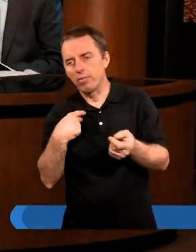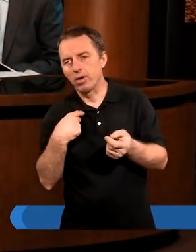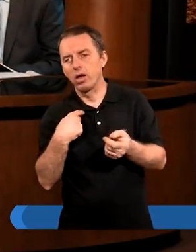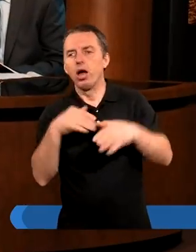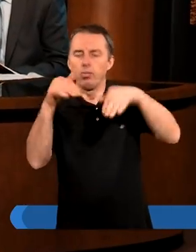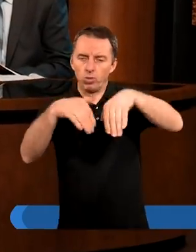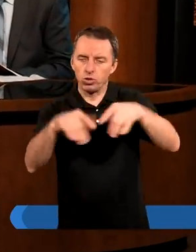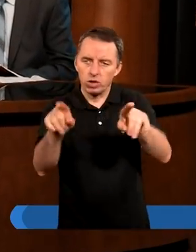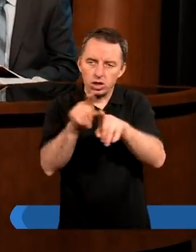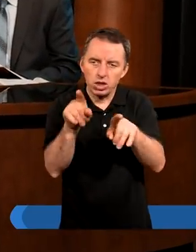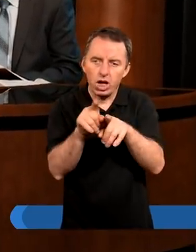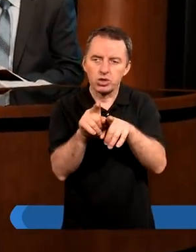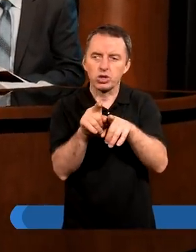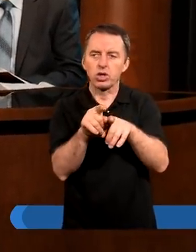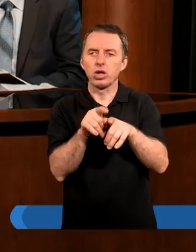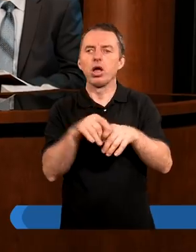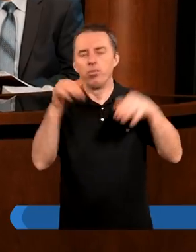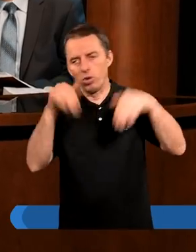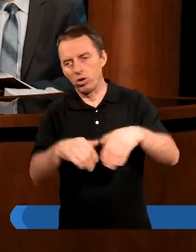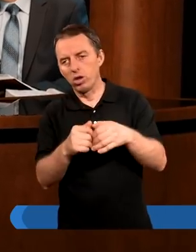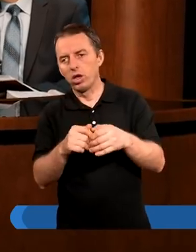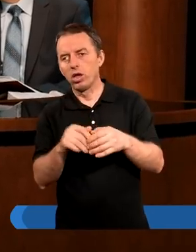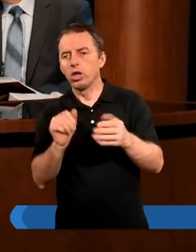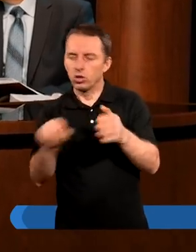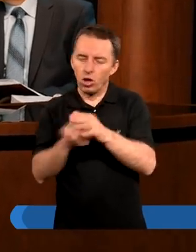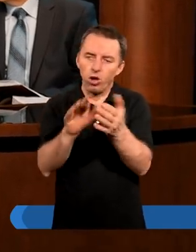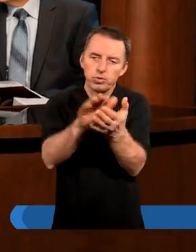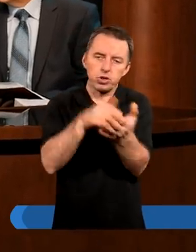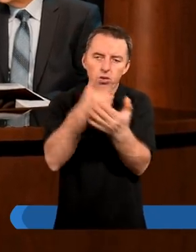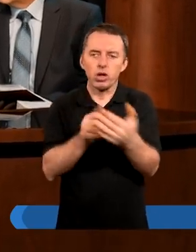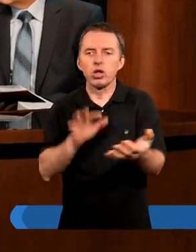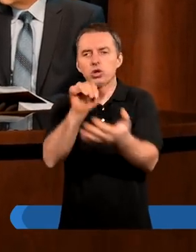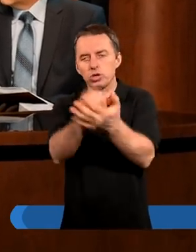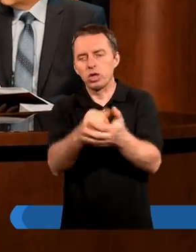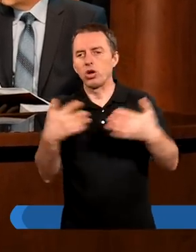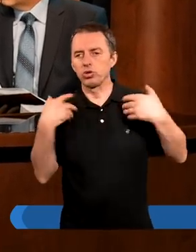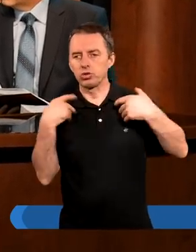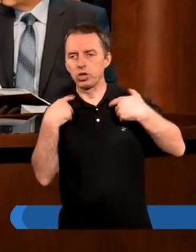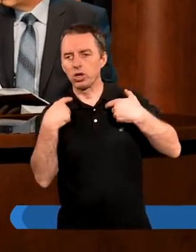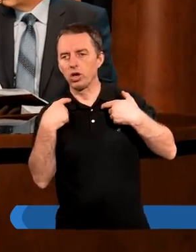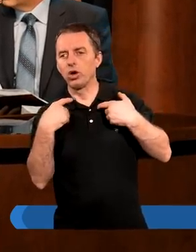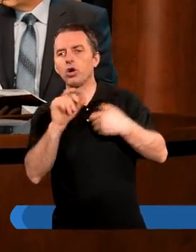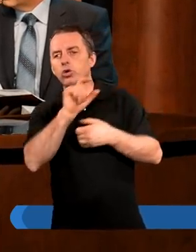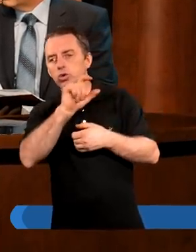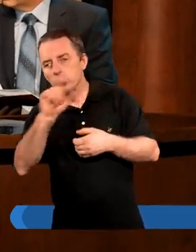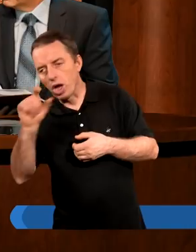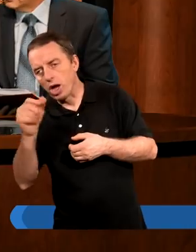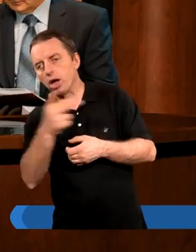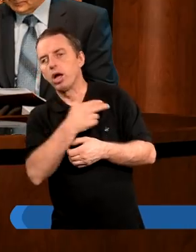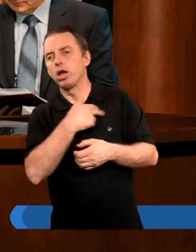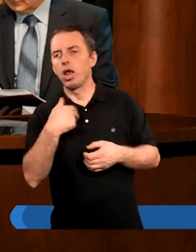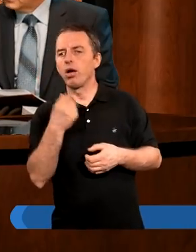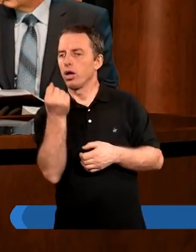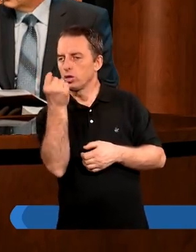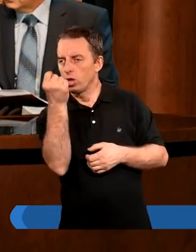Można też, można, tu moglibyśmy do przykładów sięgnąć z życia, ale czas nam już